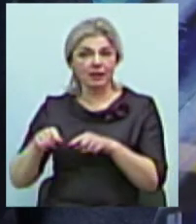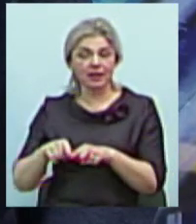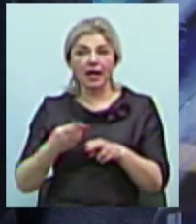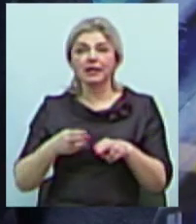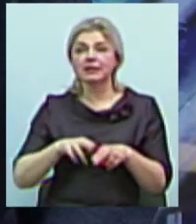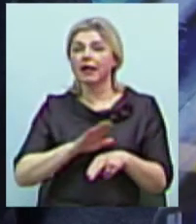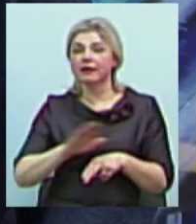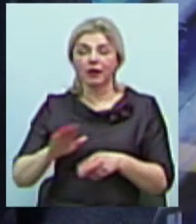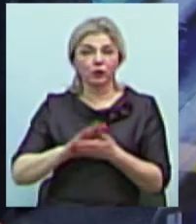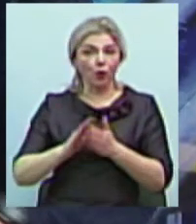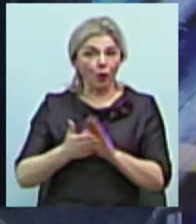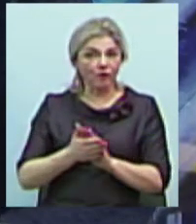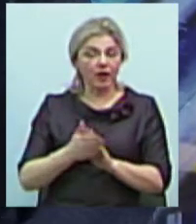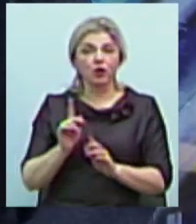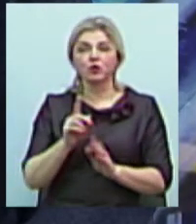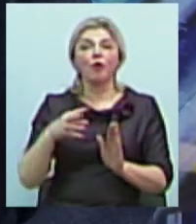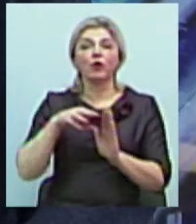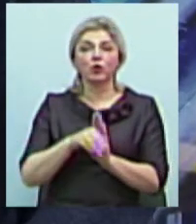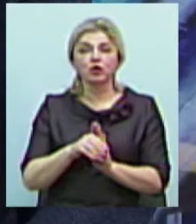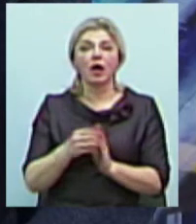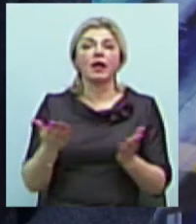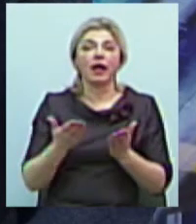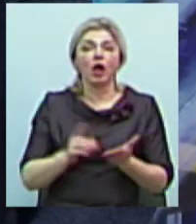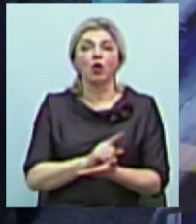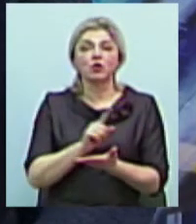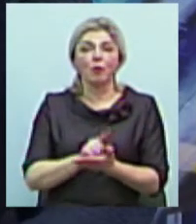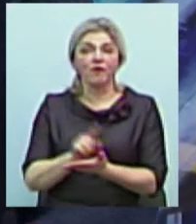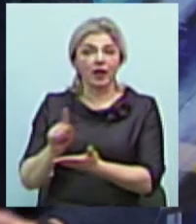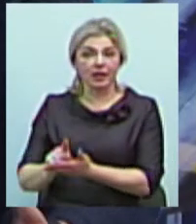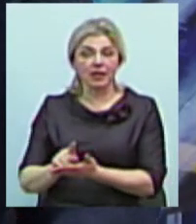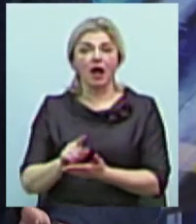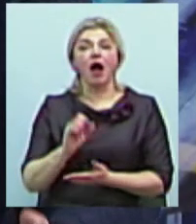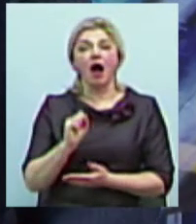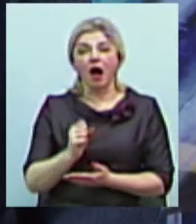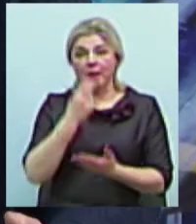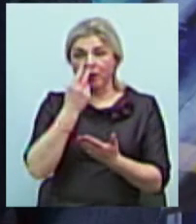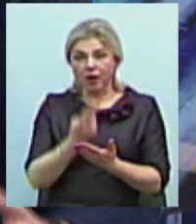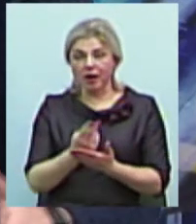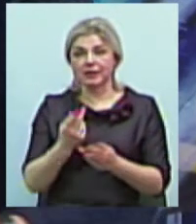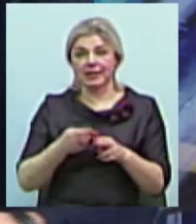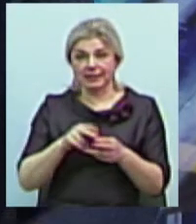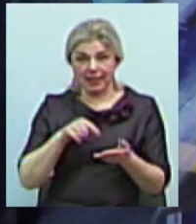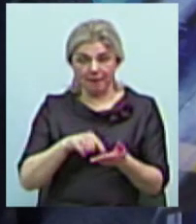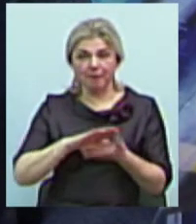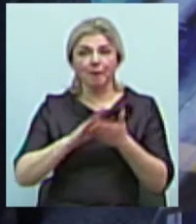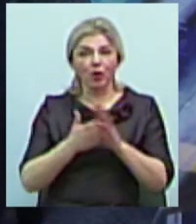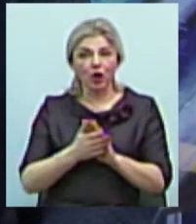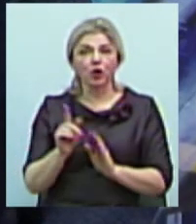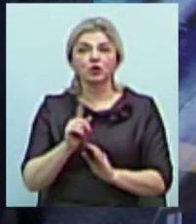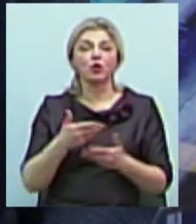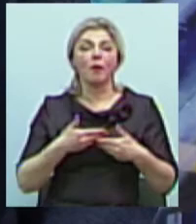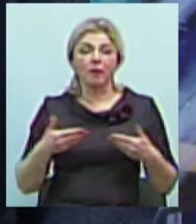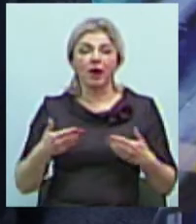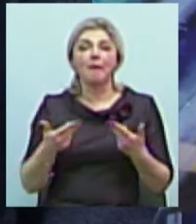включає в себе якісь зобов'язання жодної з сторон, але він показує цей меморандум, що ми кимось чином